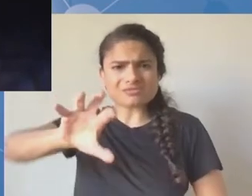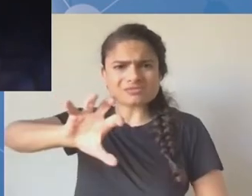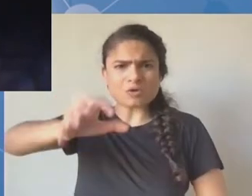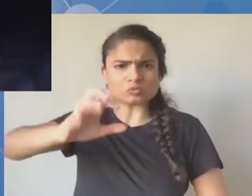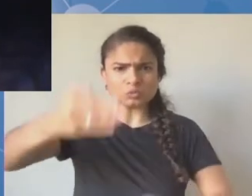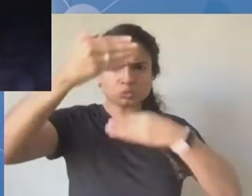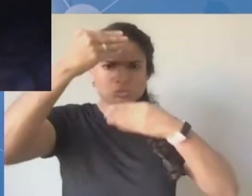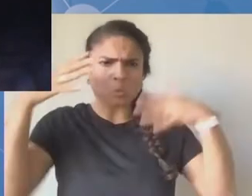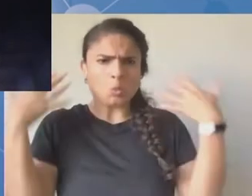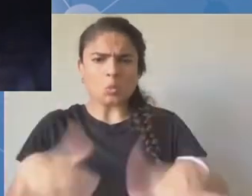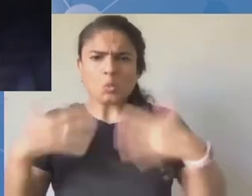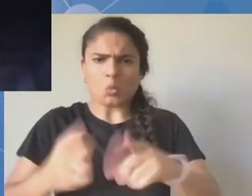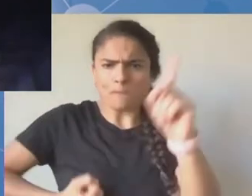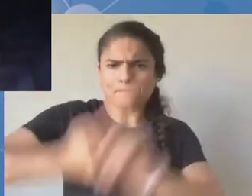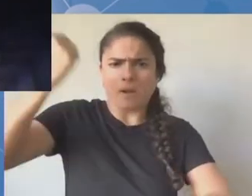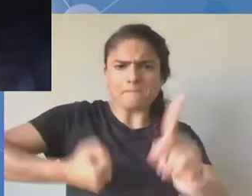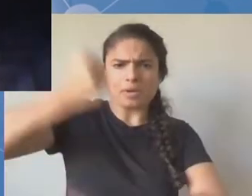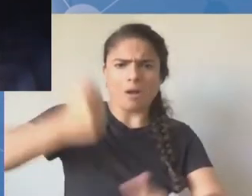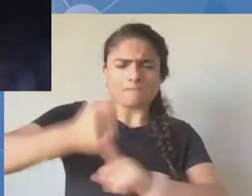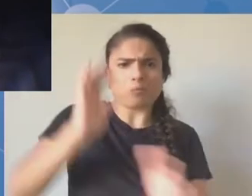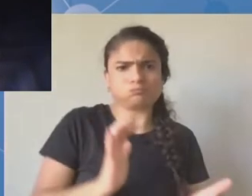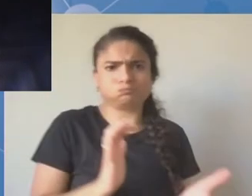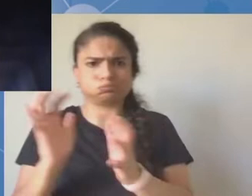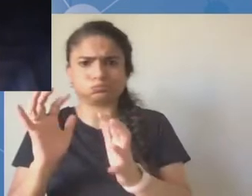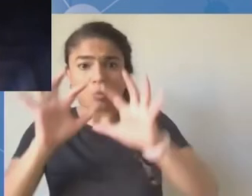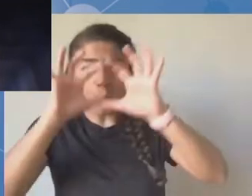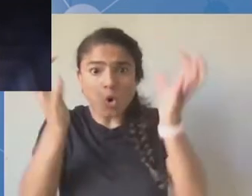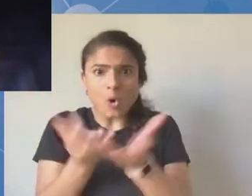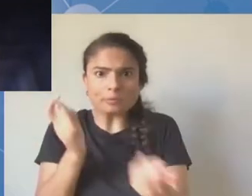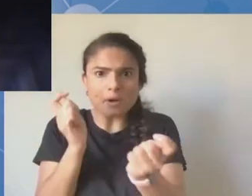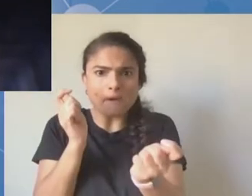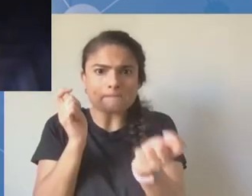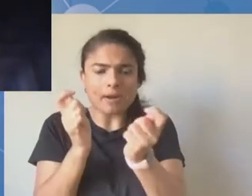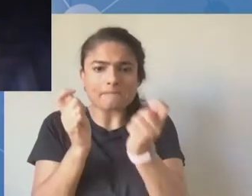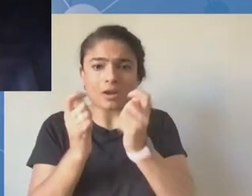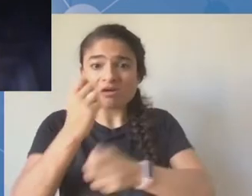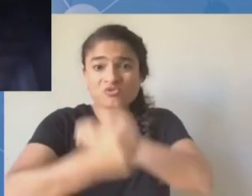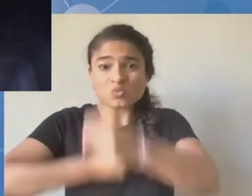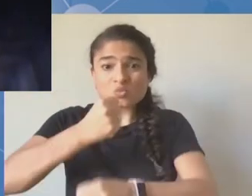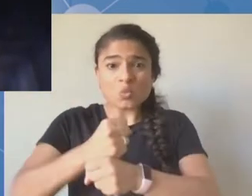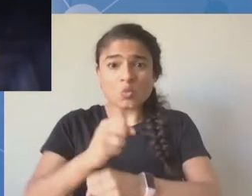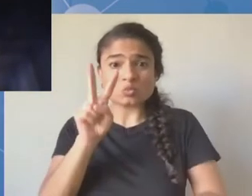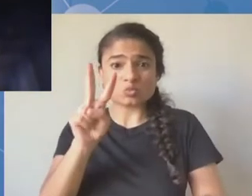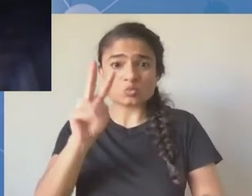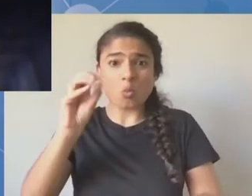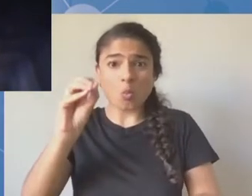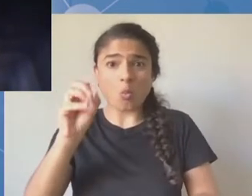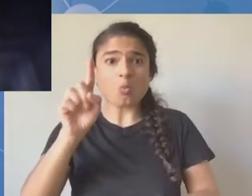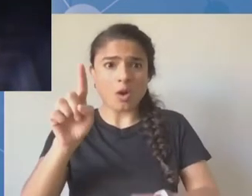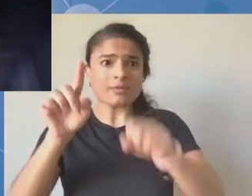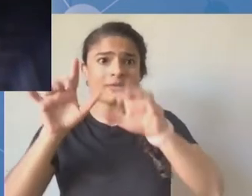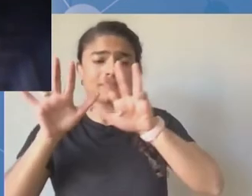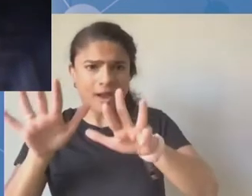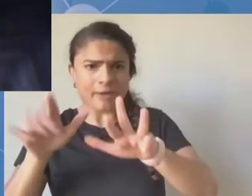doszło do rewolucji w 2019 roku. tutaj są także przypadki